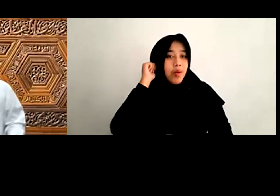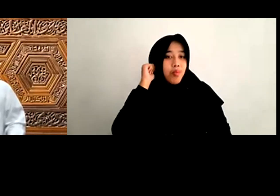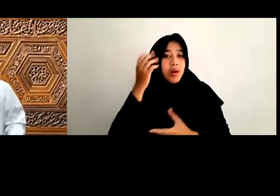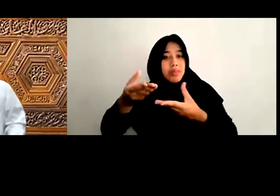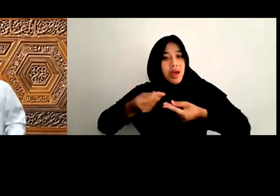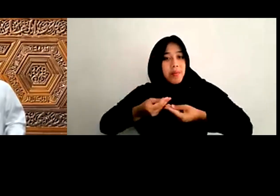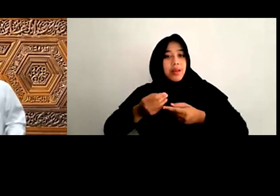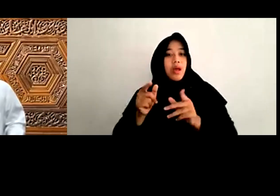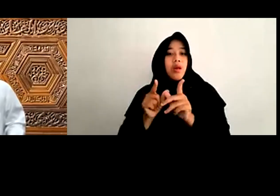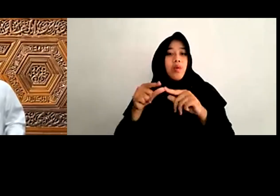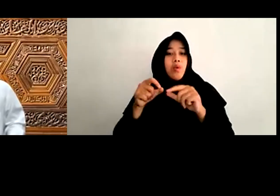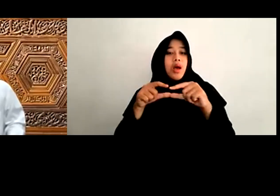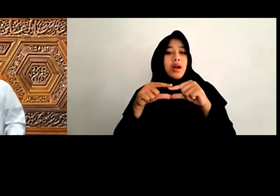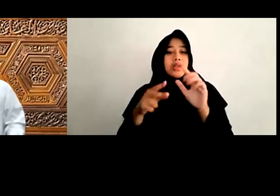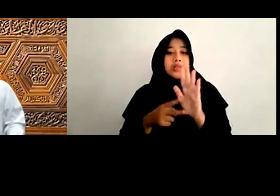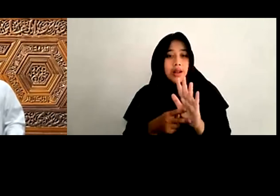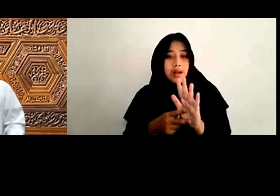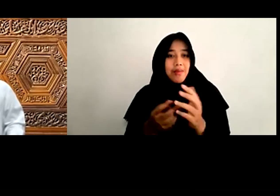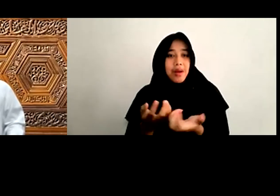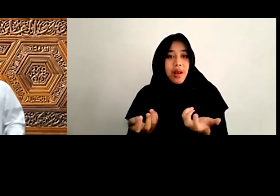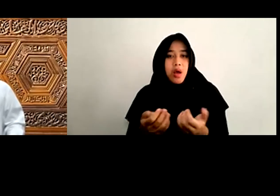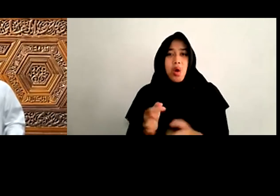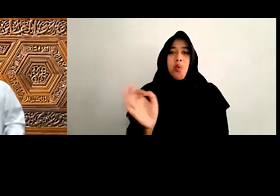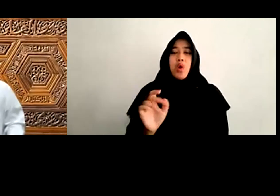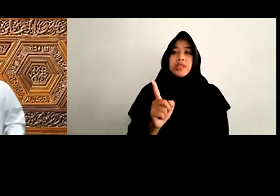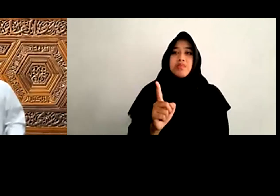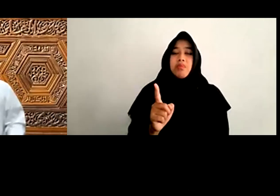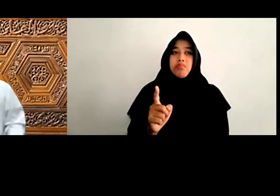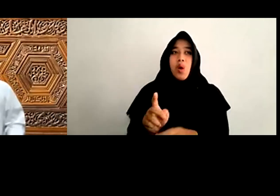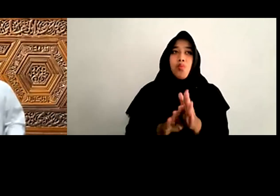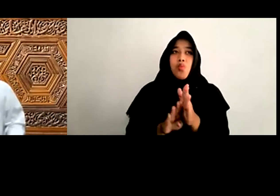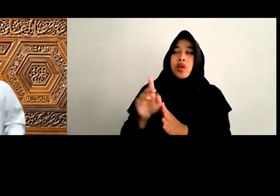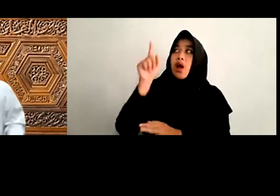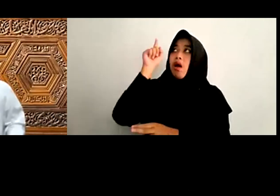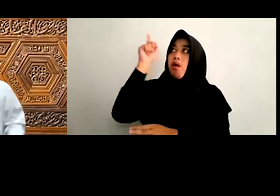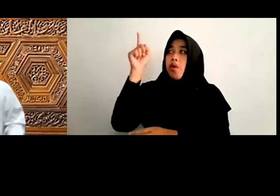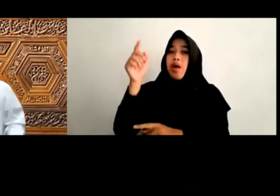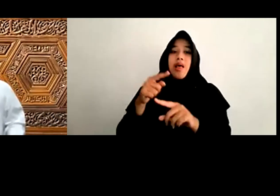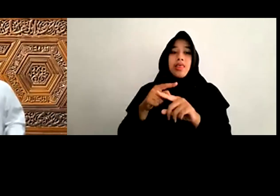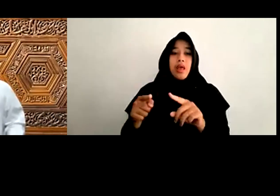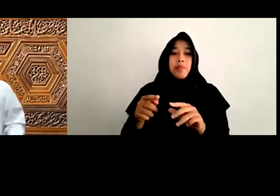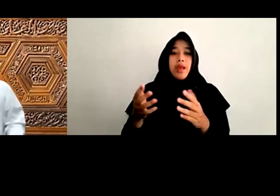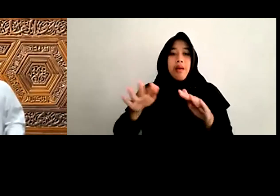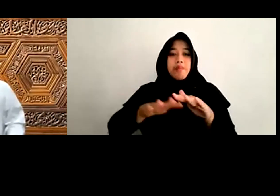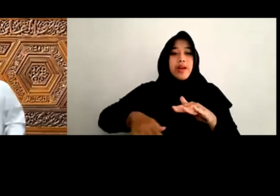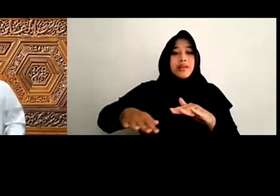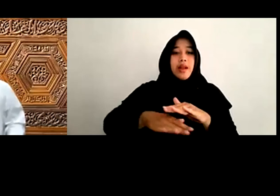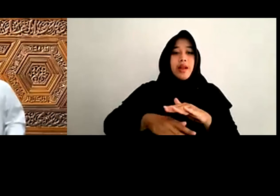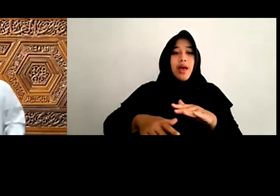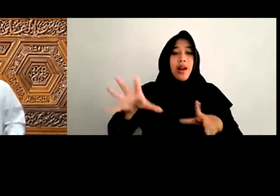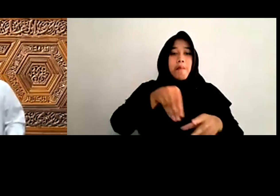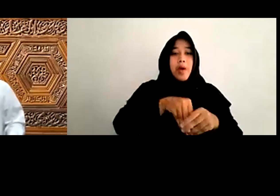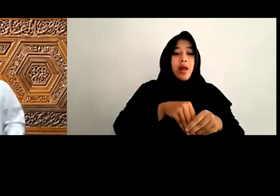kemuliaannya Dihadapan Tuhan Melainkan Didasarkan Pada Peran-peran Budaya Dan sosialnya